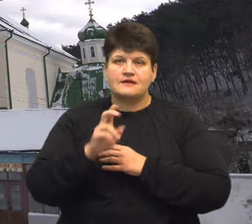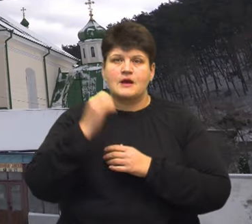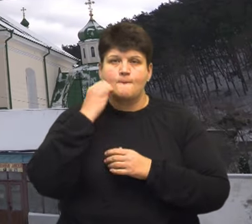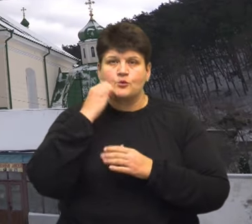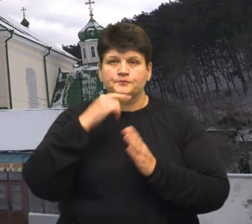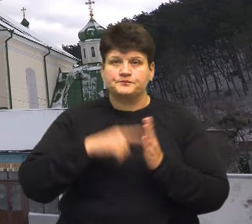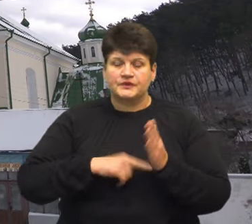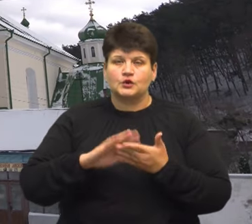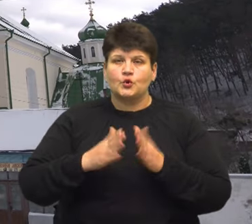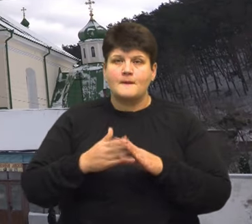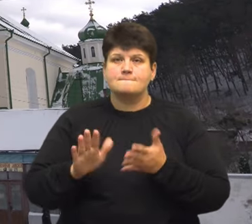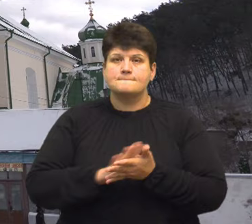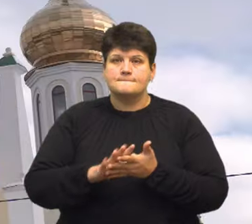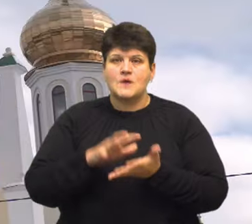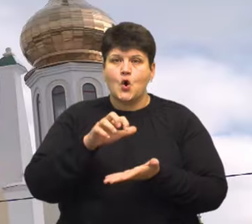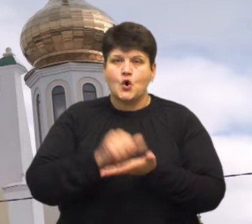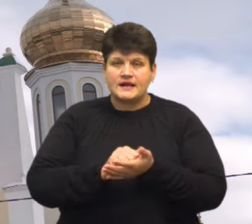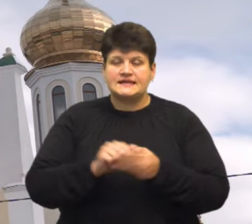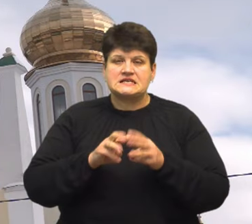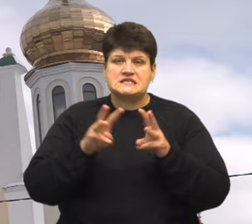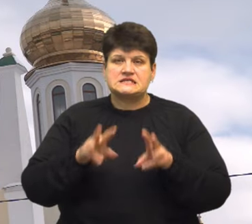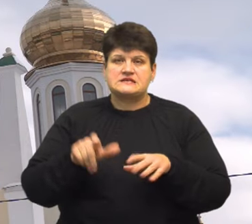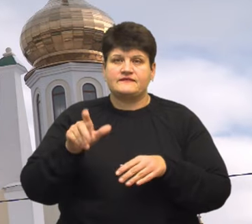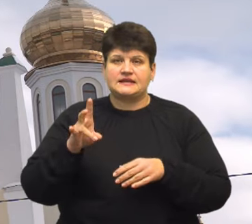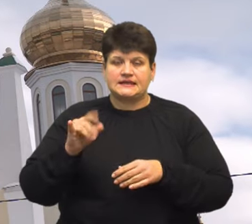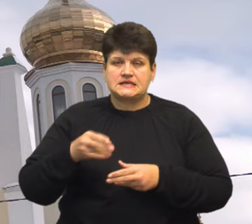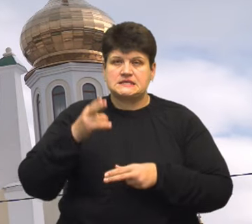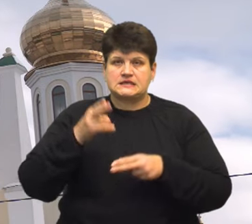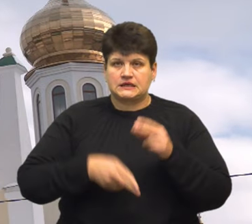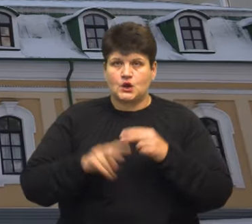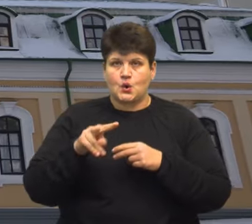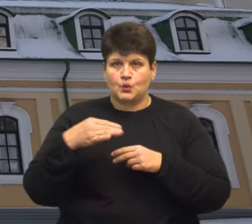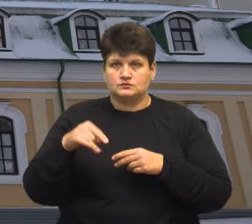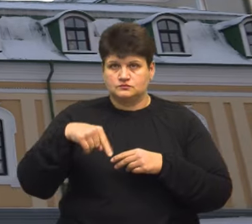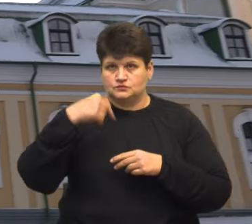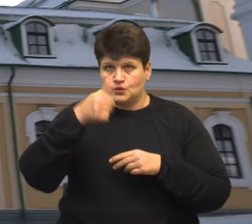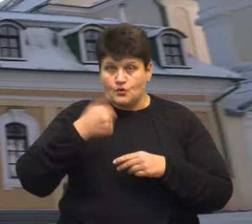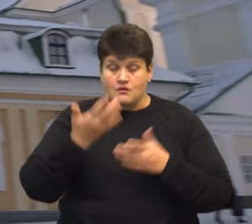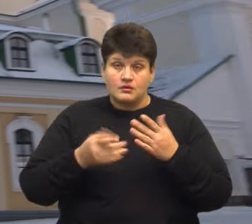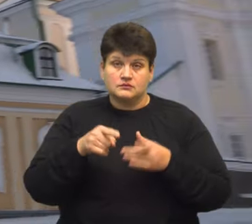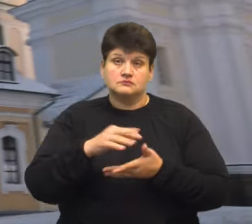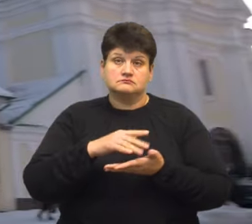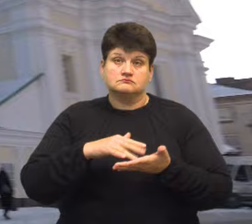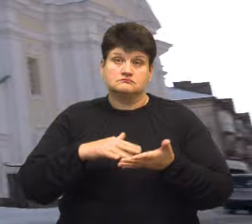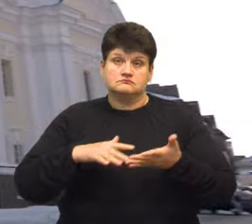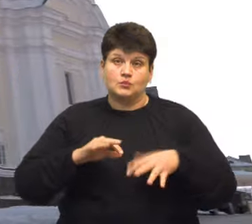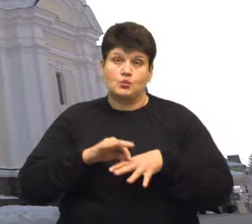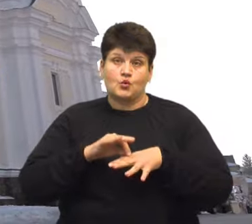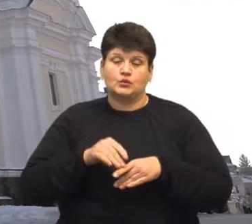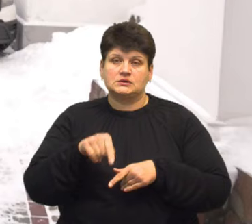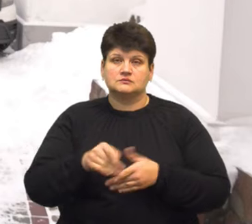Договір безоплатної оренди святині з Московським патріархатом закінчився у лютому цього року. Проте вони продовжували проводити там